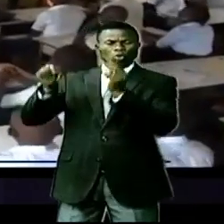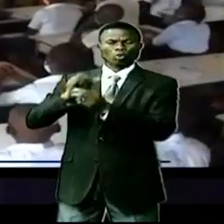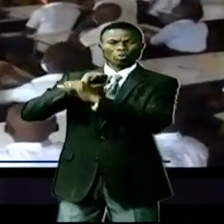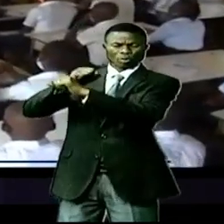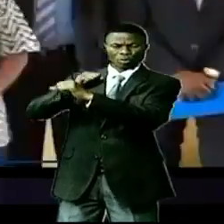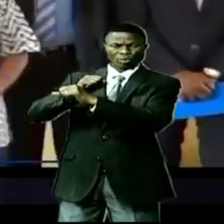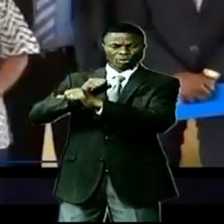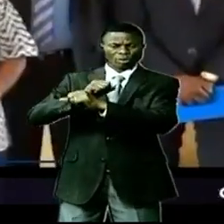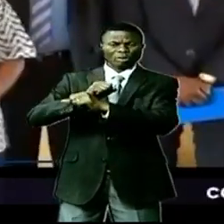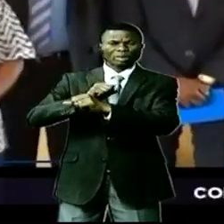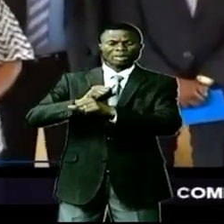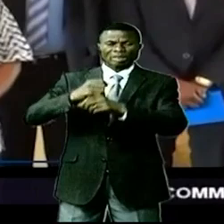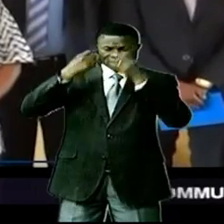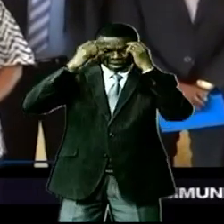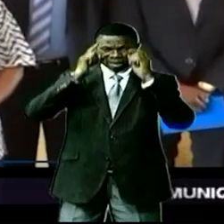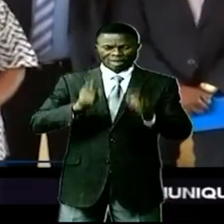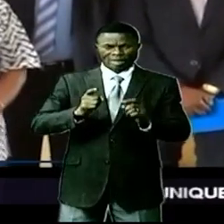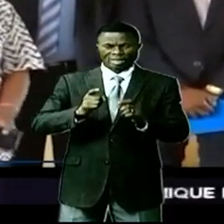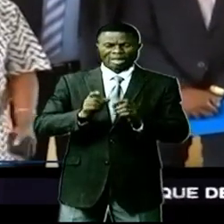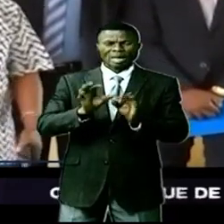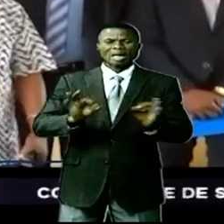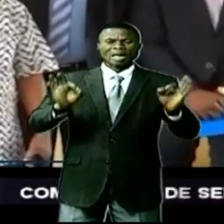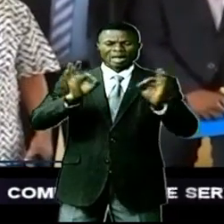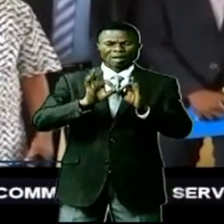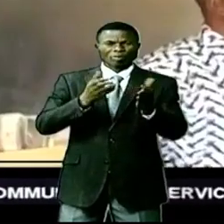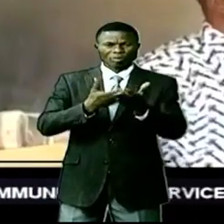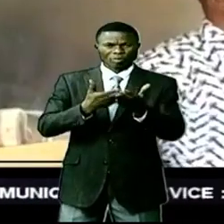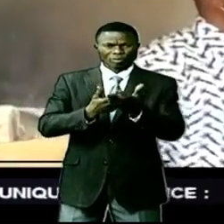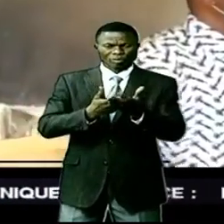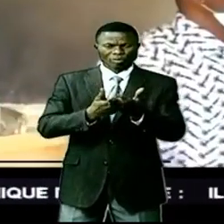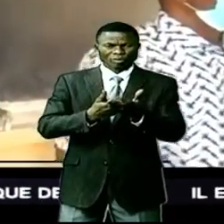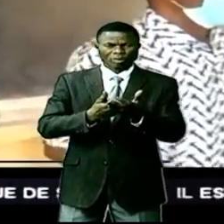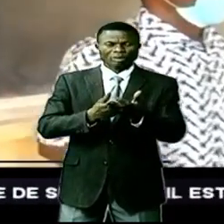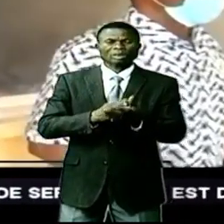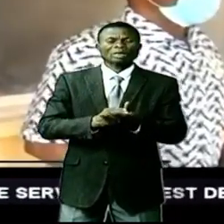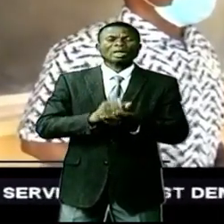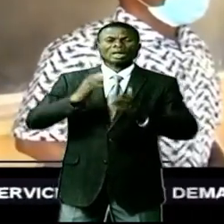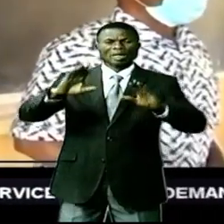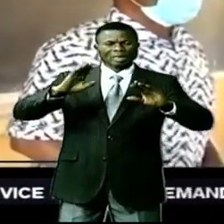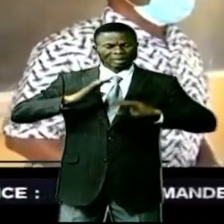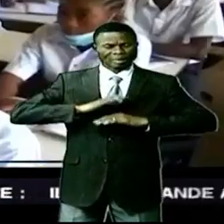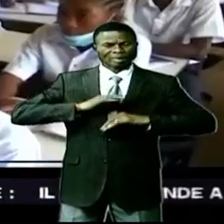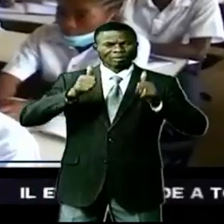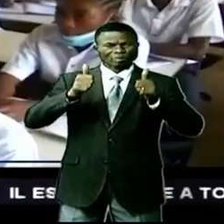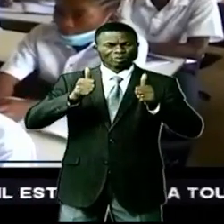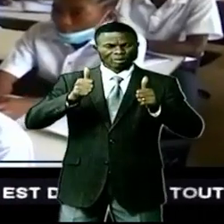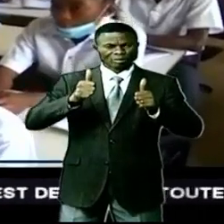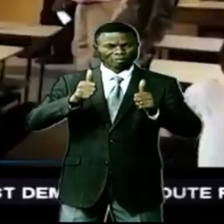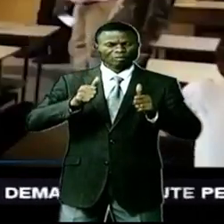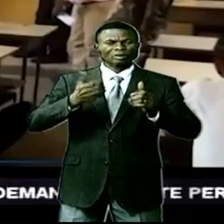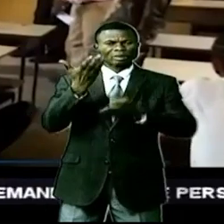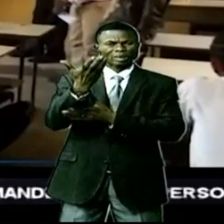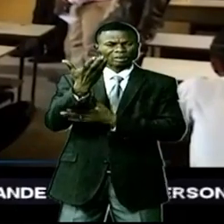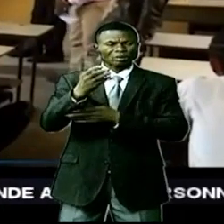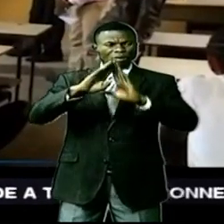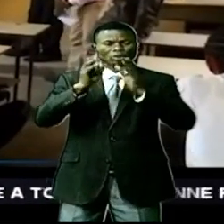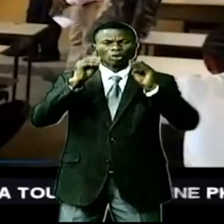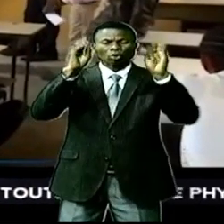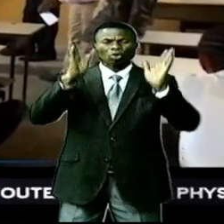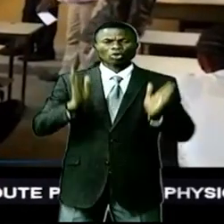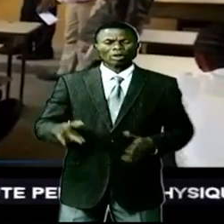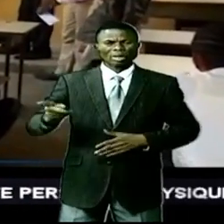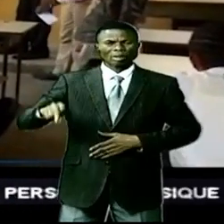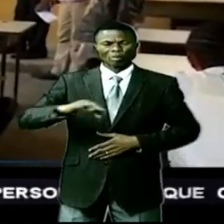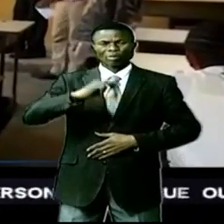sont arrivés à des clauses définitives de boule à loge répondant positivement aux revendications, ces enseignants de la